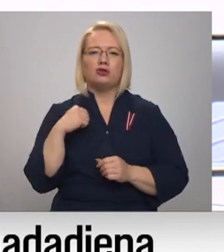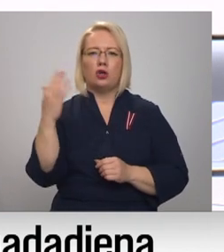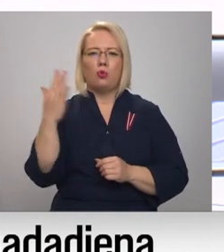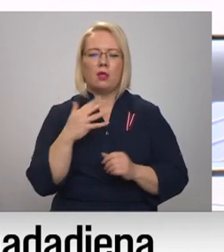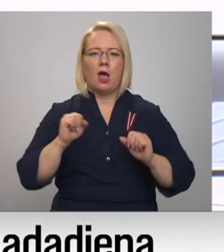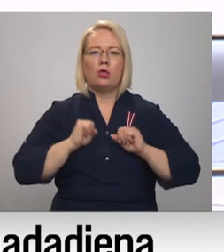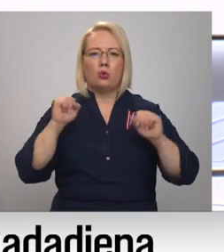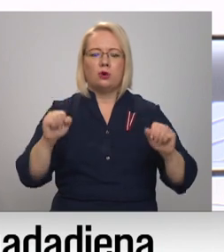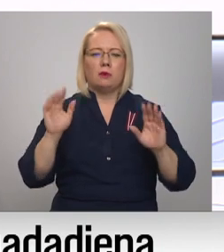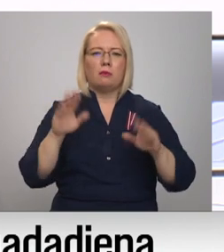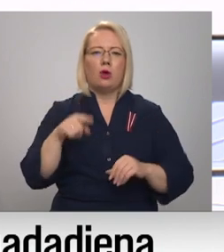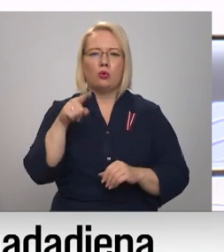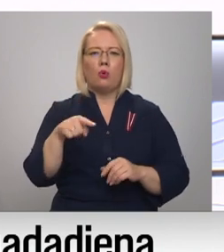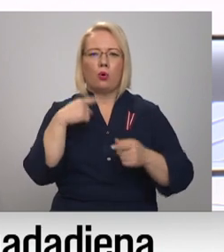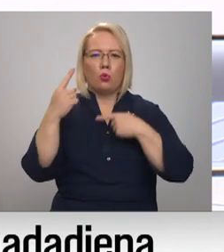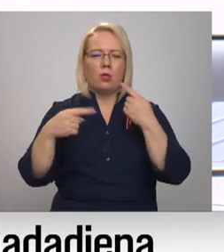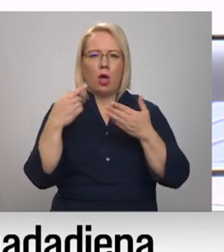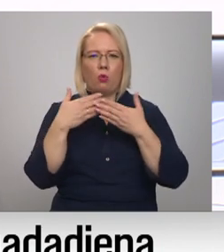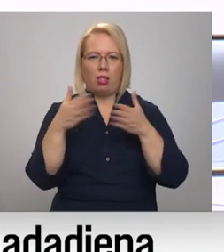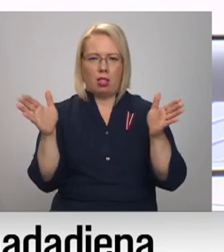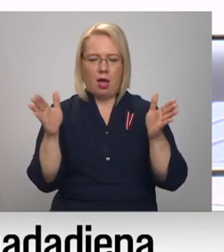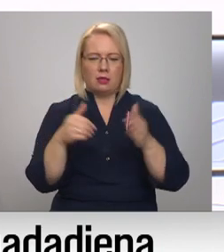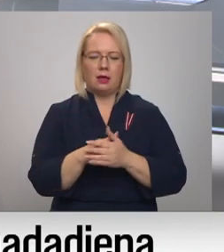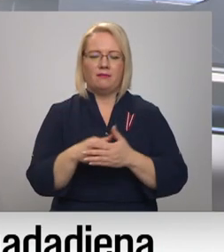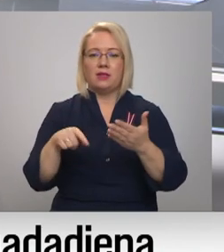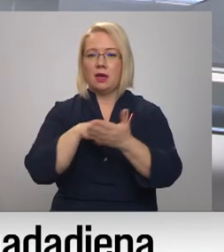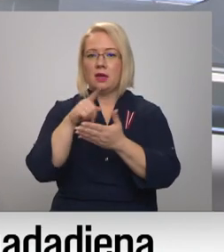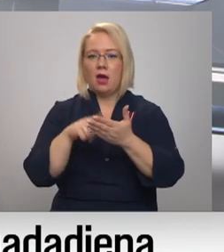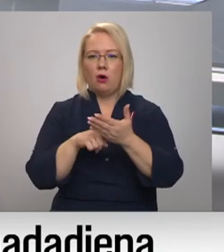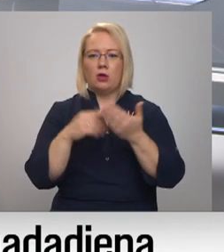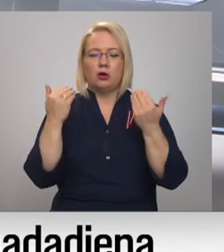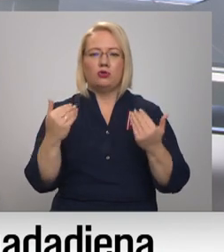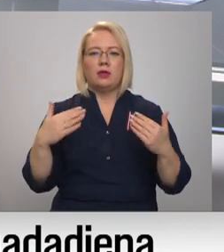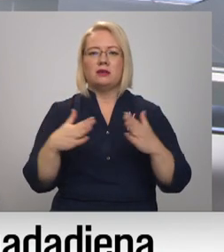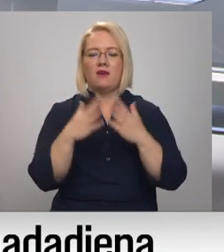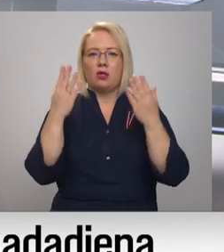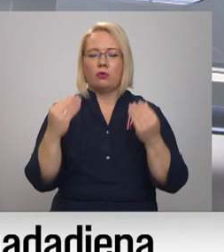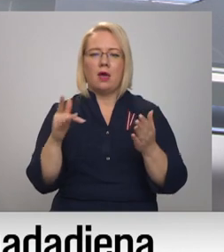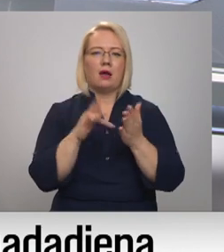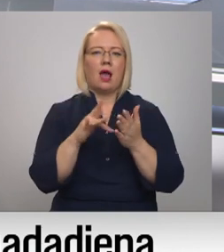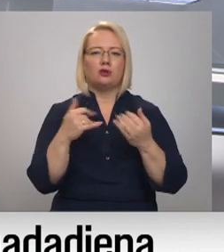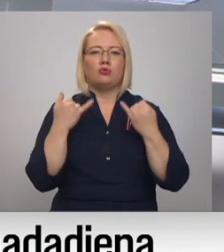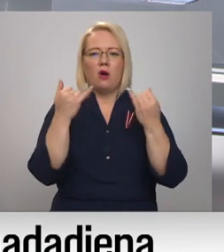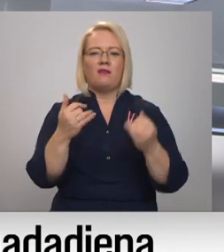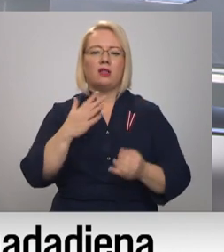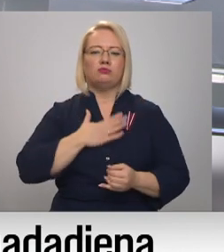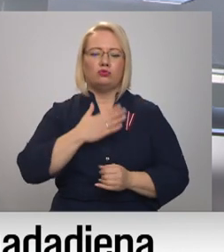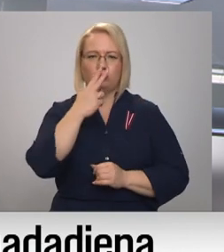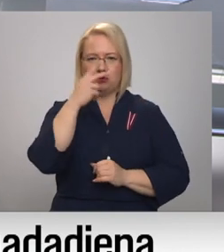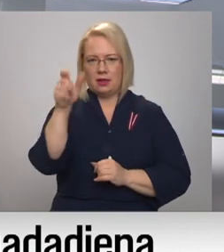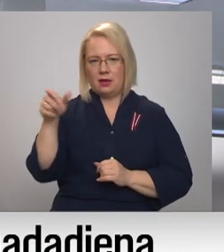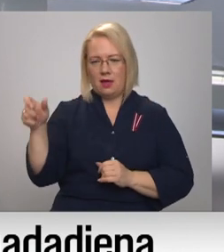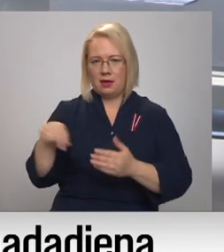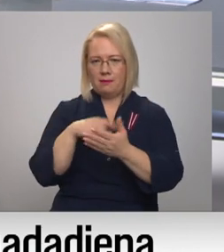drosmīgi par to runātu atklāti. Ko šodien svētki dienā, kāds ir jūsu novēlējums mūsu skatītājiem šajā rītā?